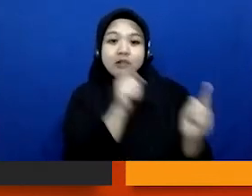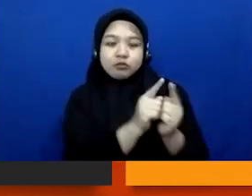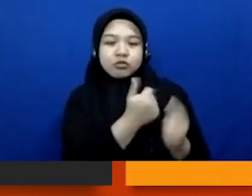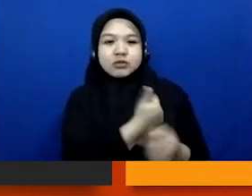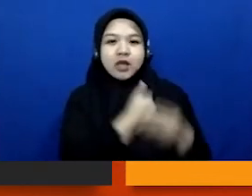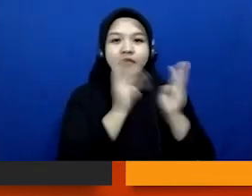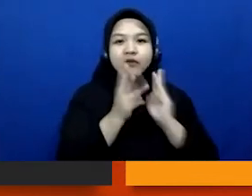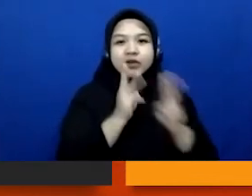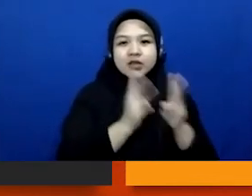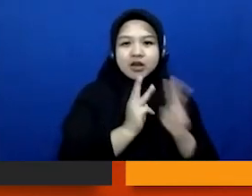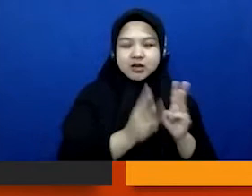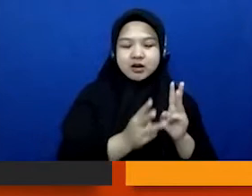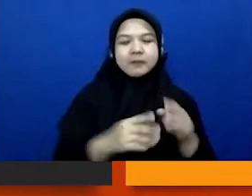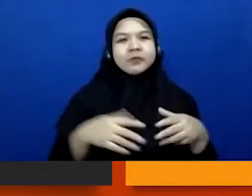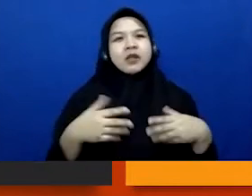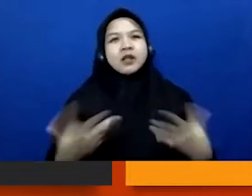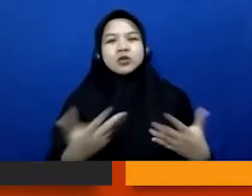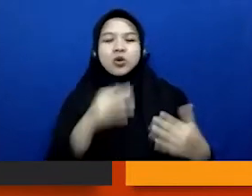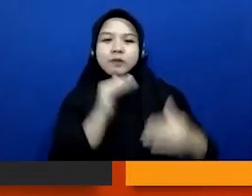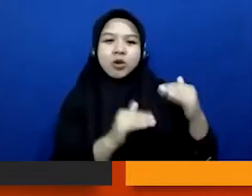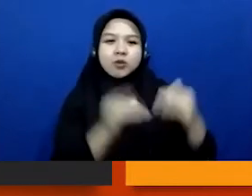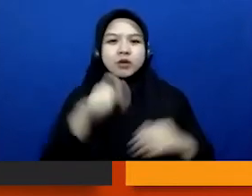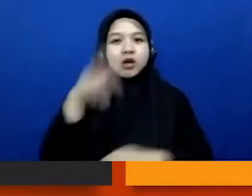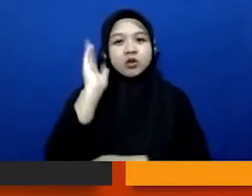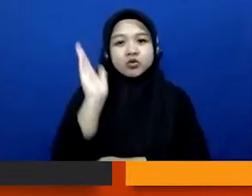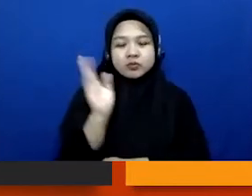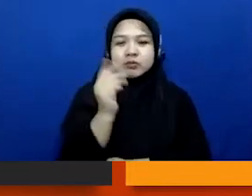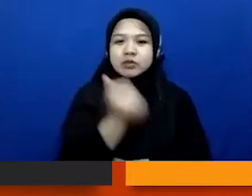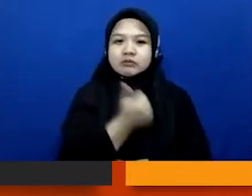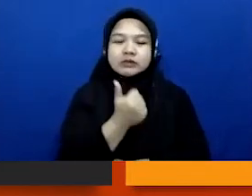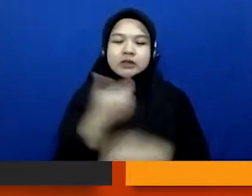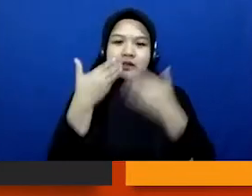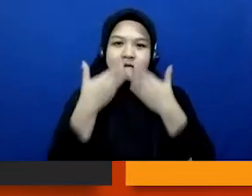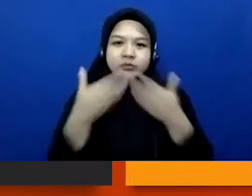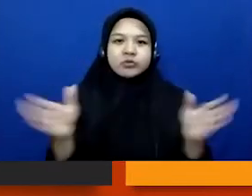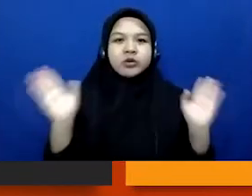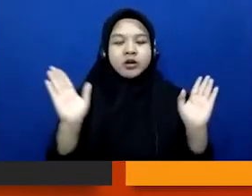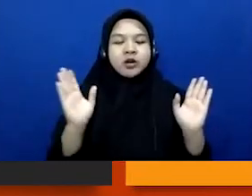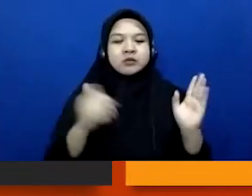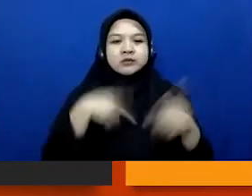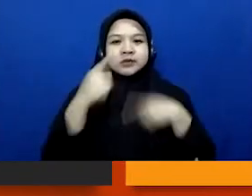atau melobi narasumber untuk bisa terbuka untuk cerita jadi